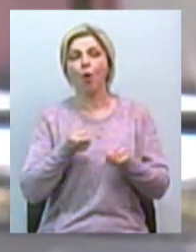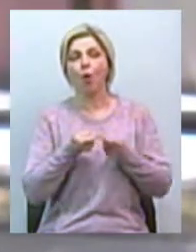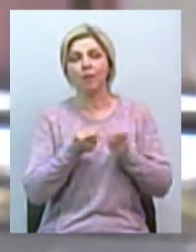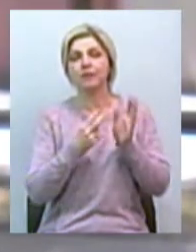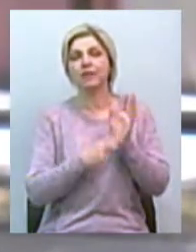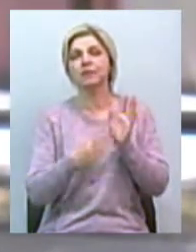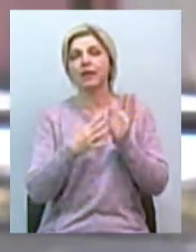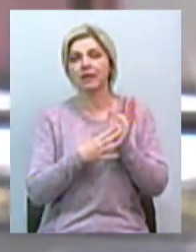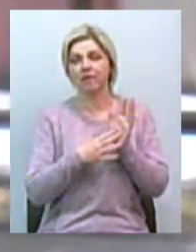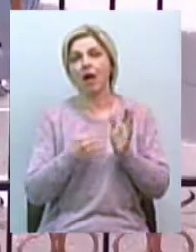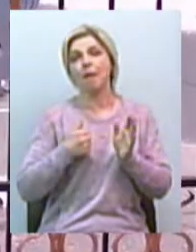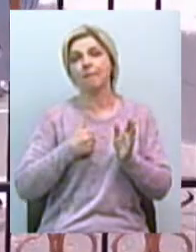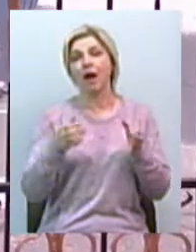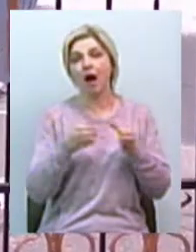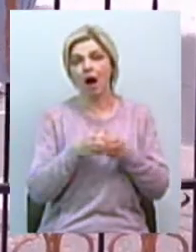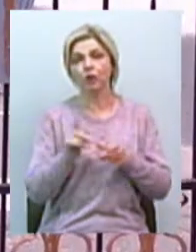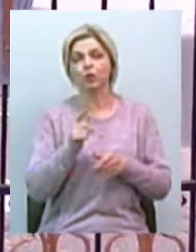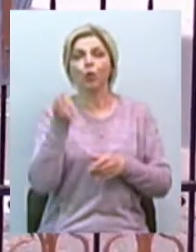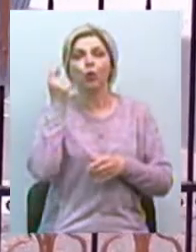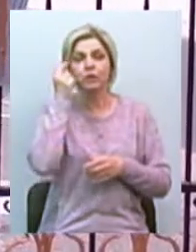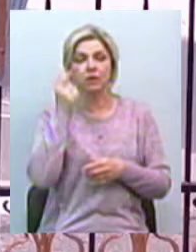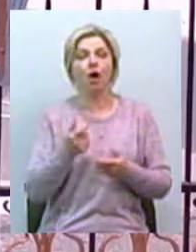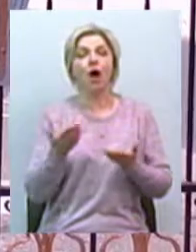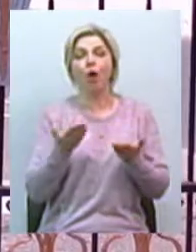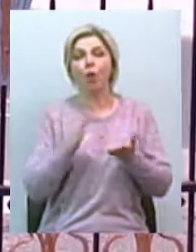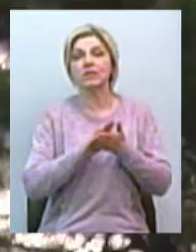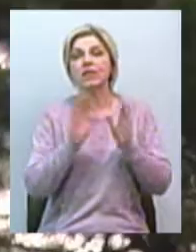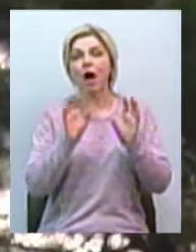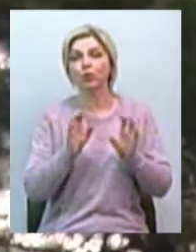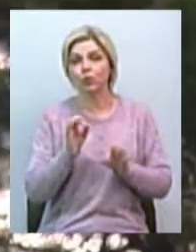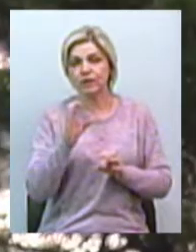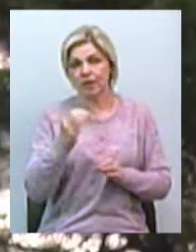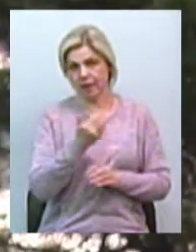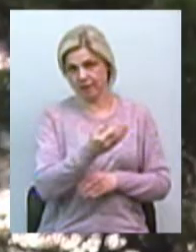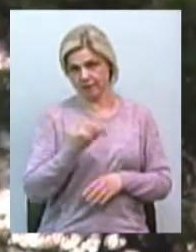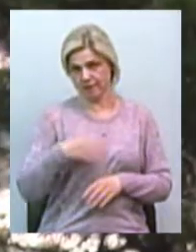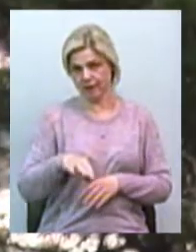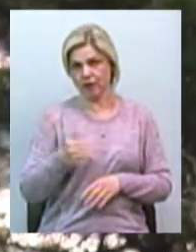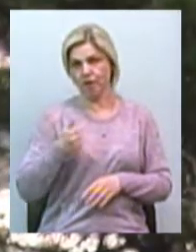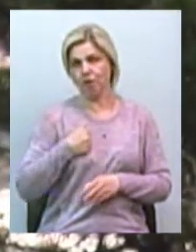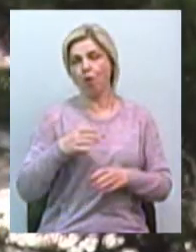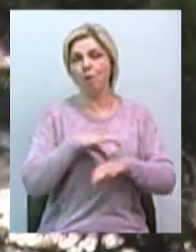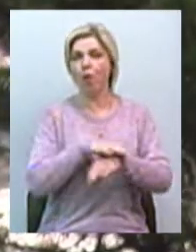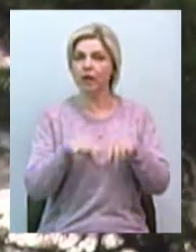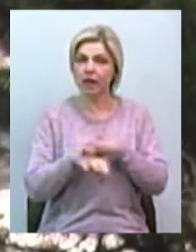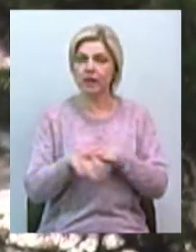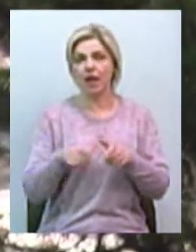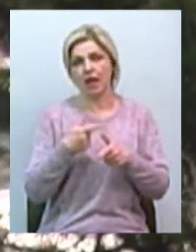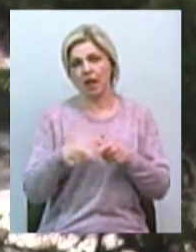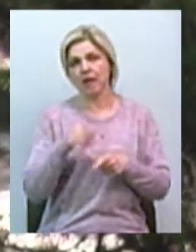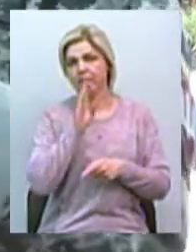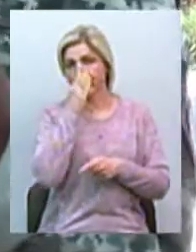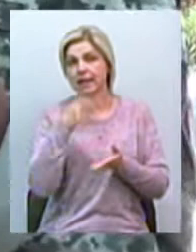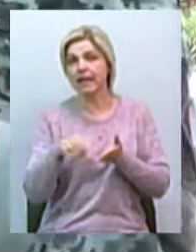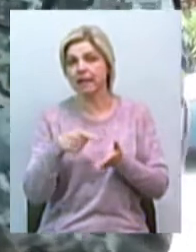-ї десантно-штурмової бригади, аби дізнатися, в якому статусі знаходиться її син – військовополонений чи дезертир. Тоді